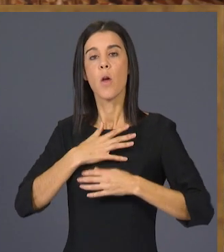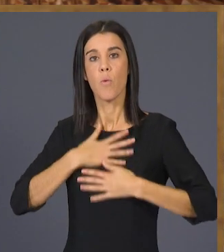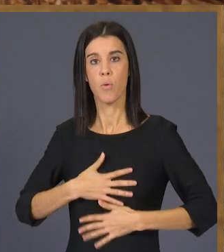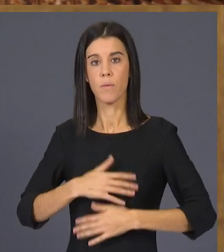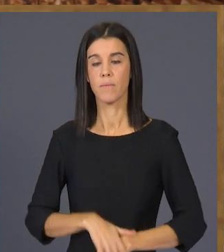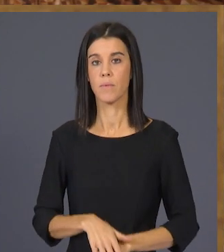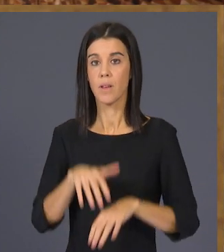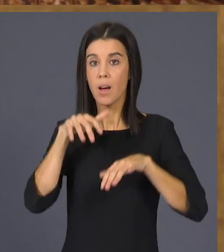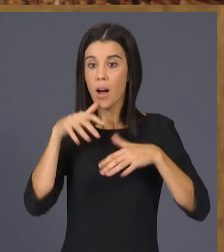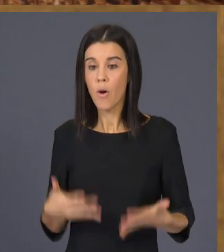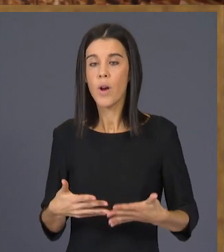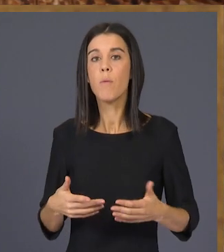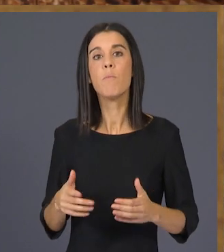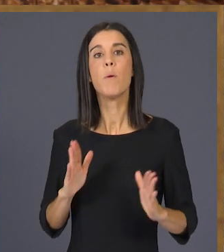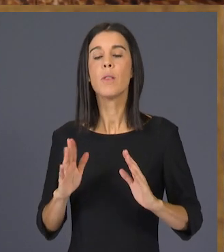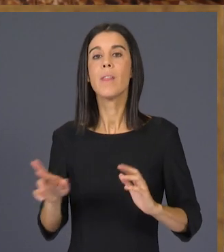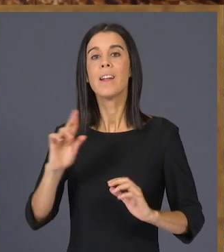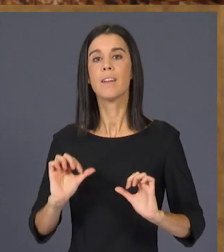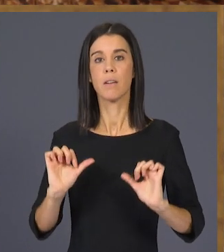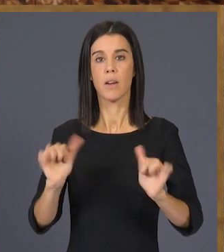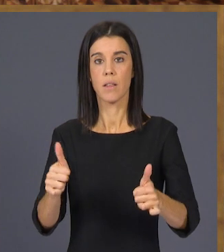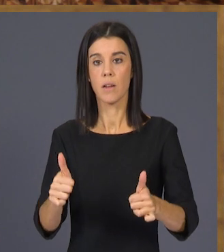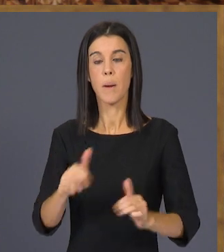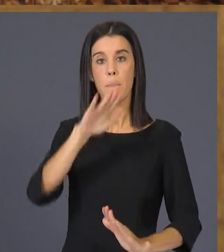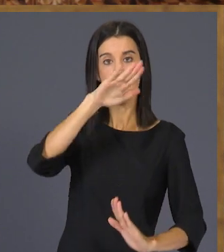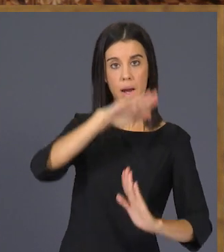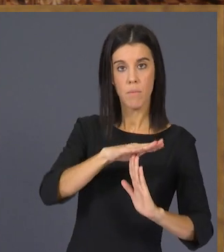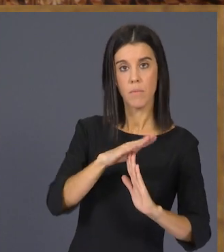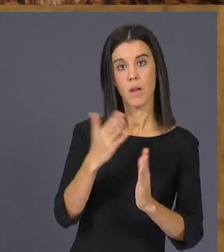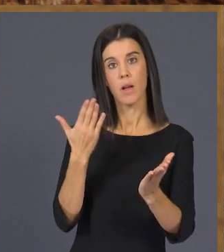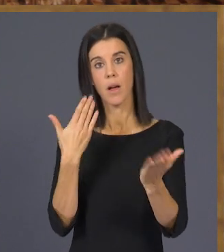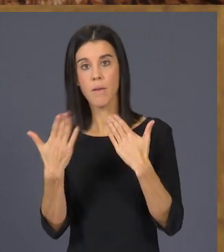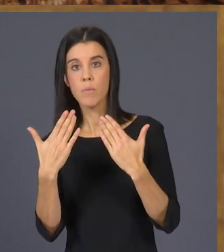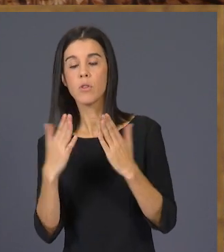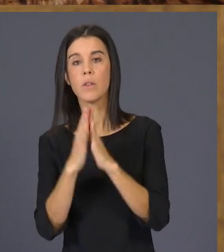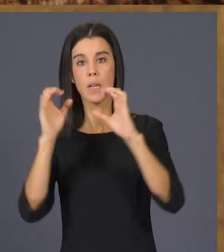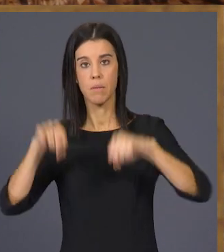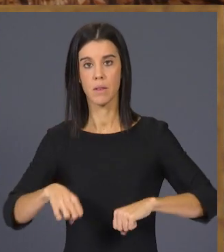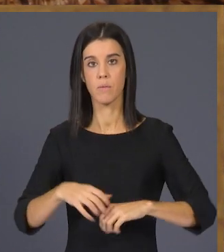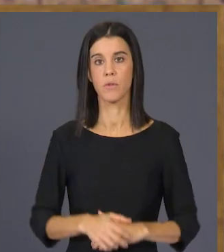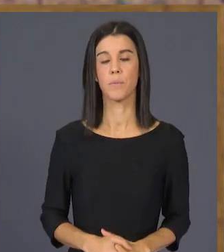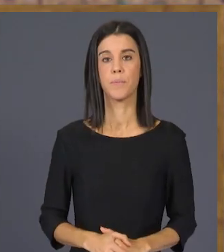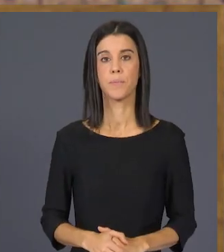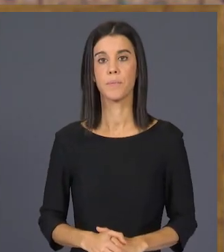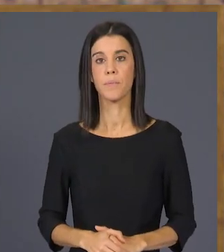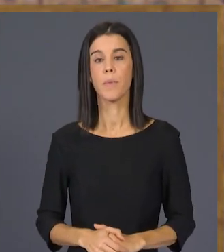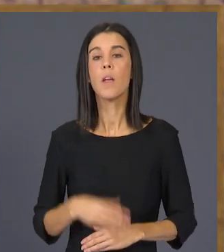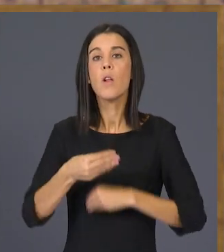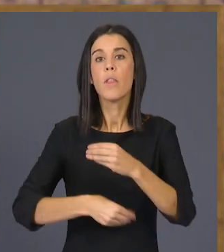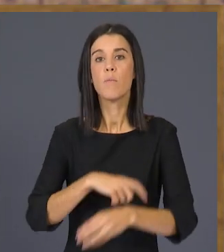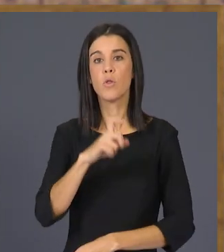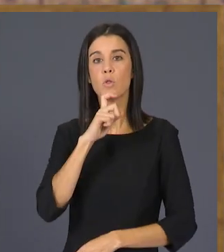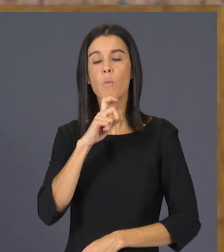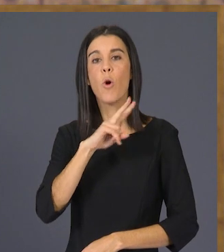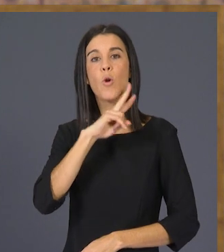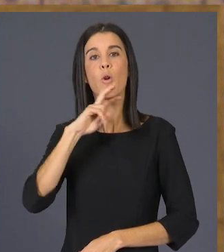és l'hora de reiniciar. Parem, parlem i pactem. Fem-ho amb